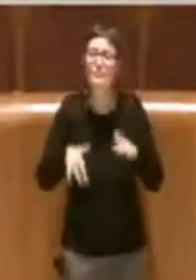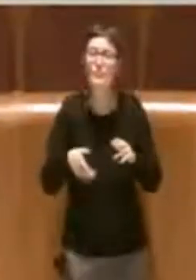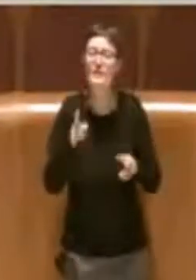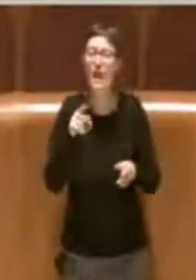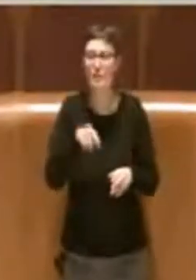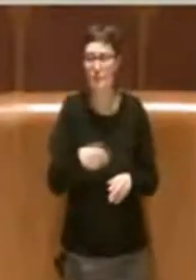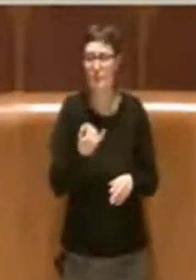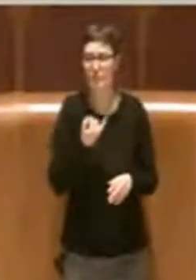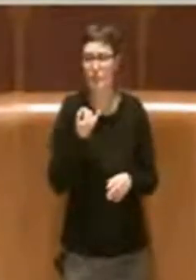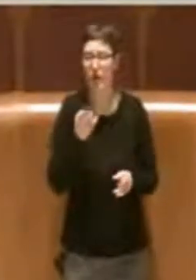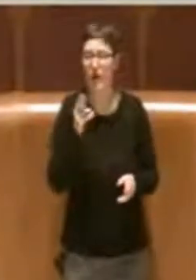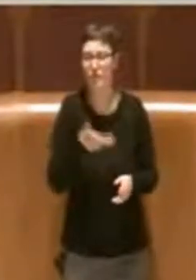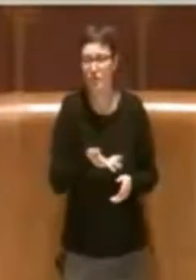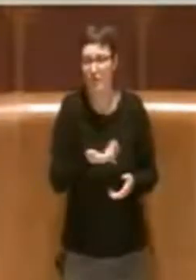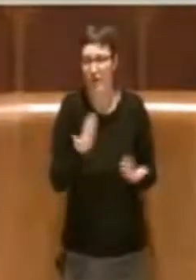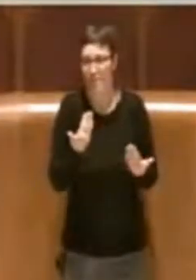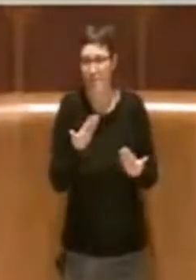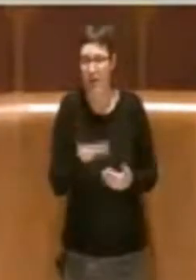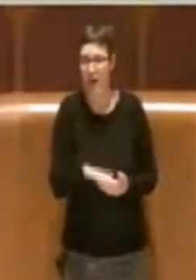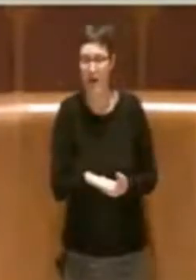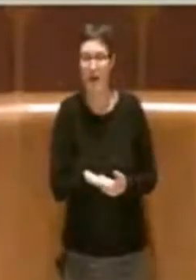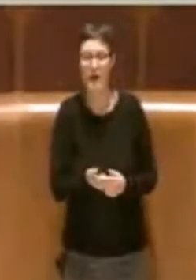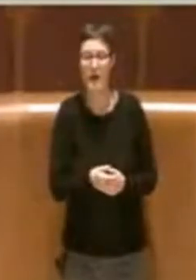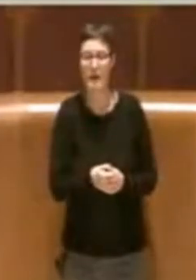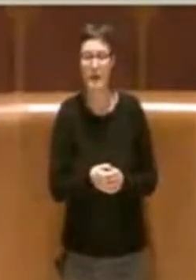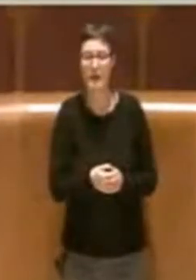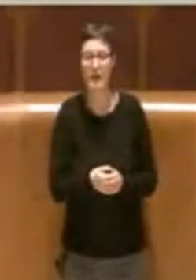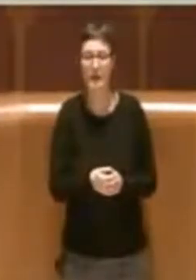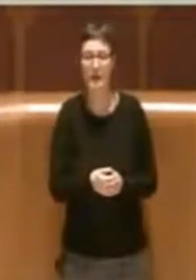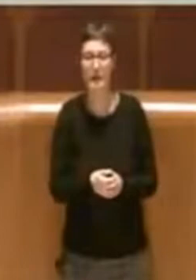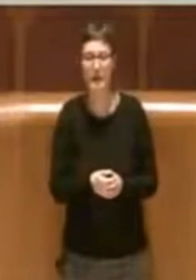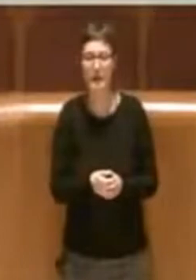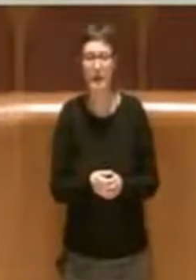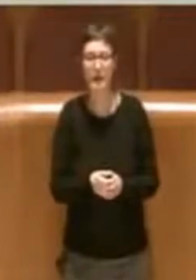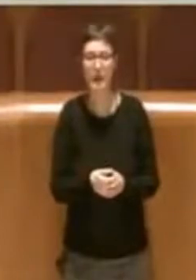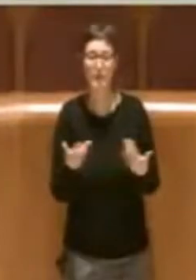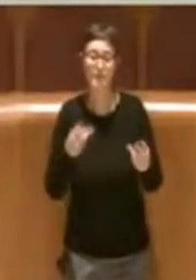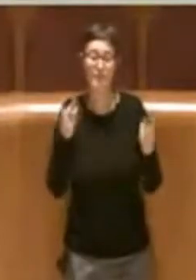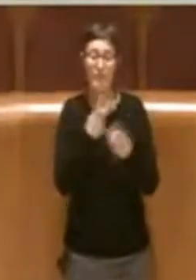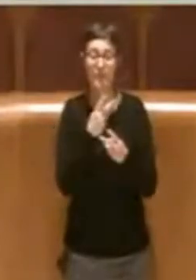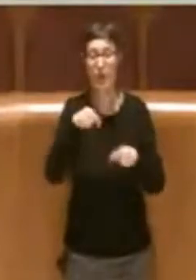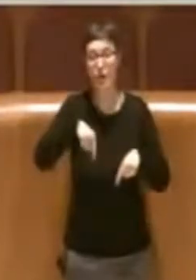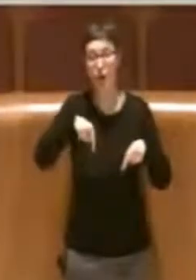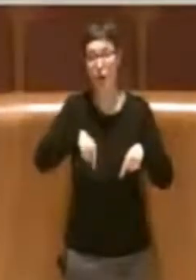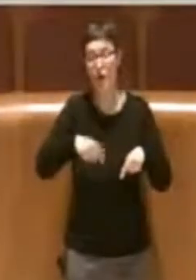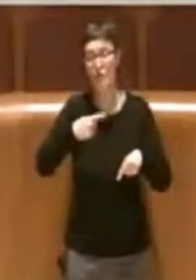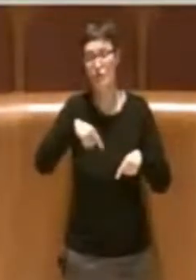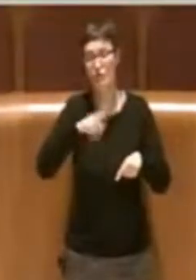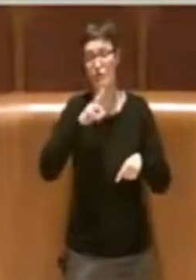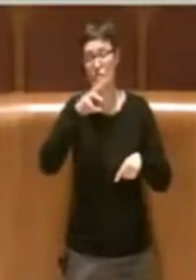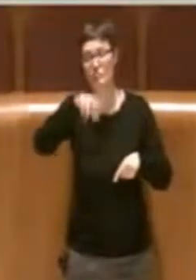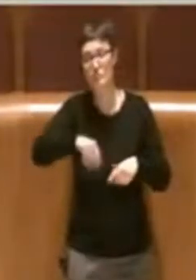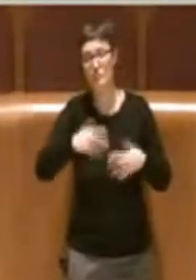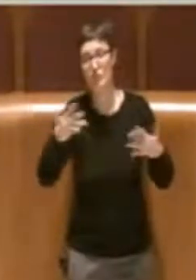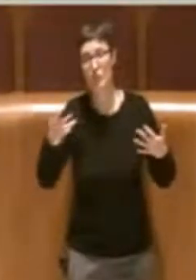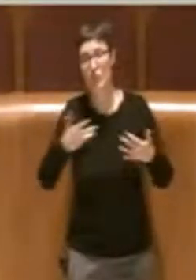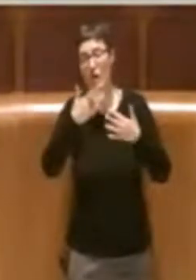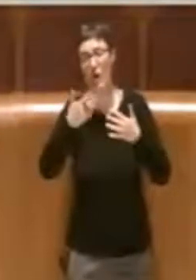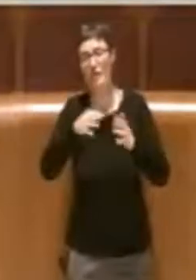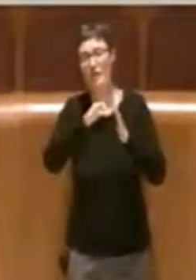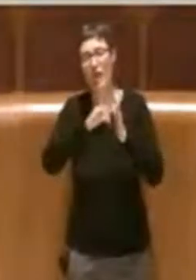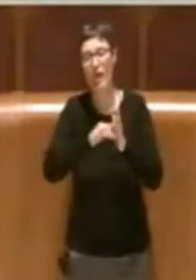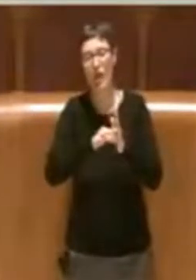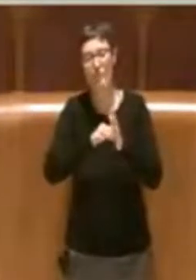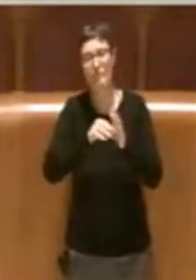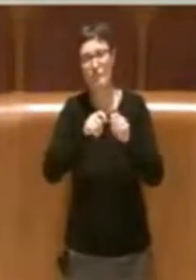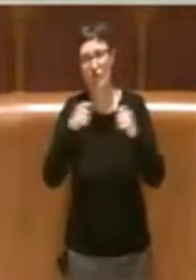Va dato atto però che oggi noi esprimiamo un indirizzo che personalmente ritengo sia già